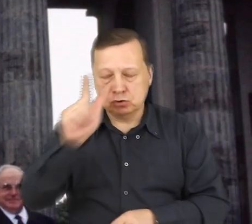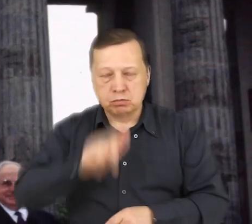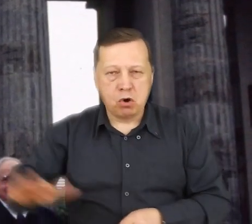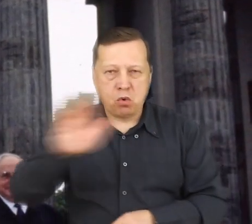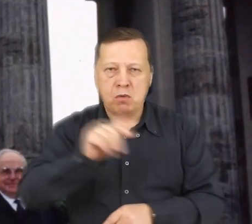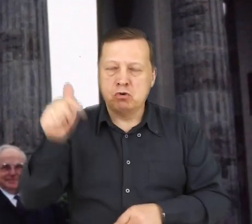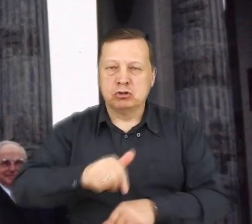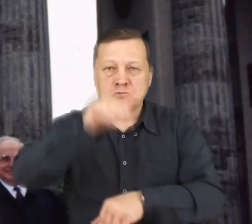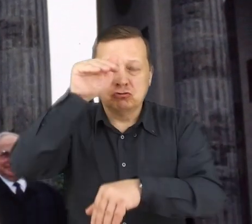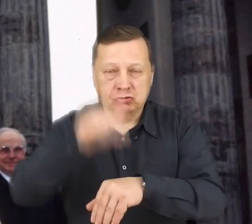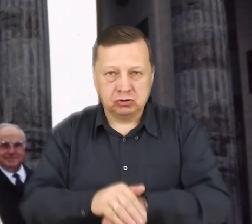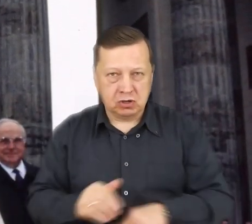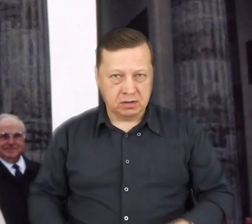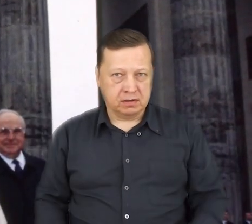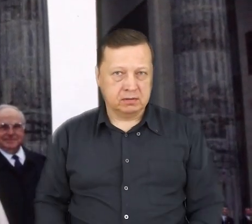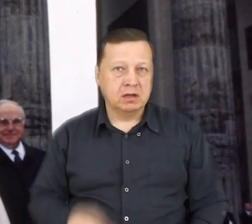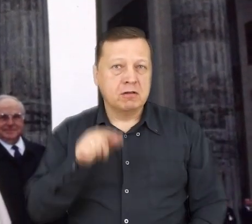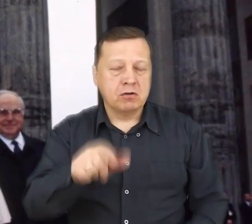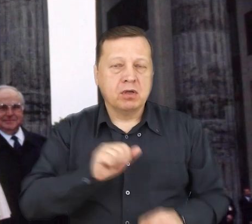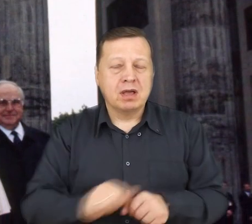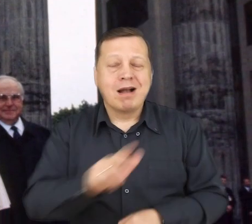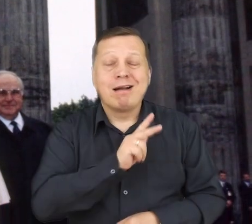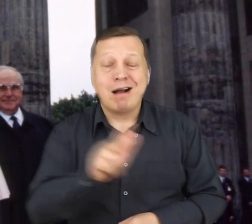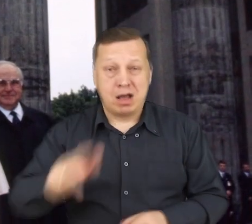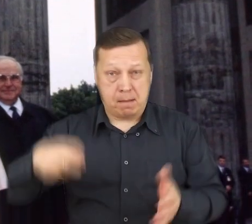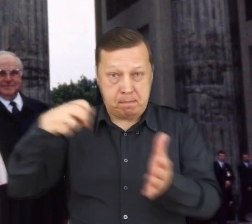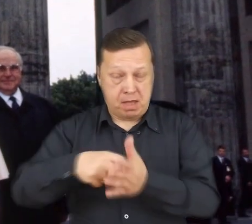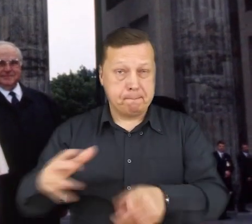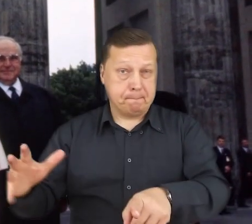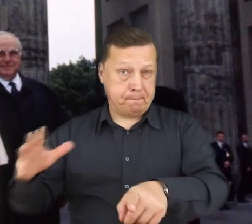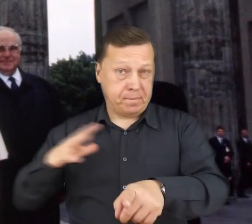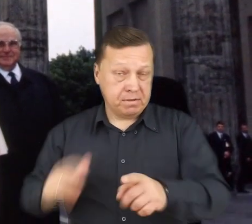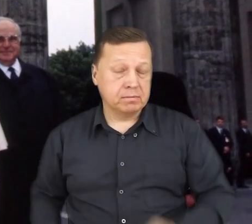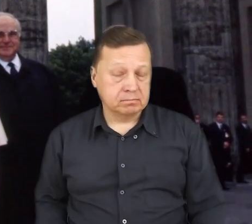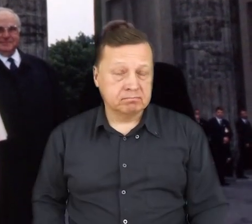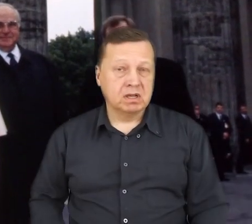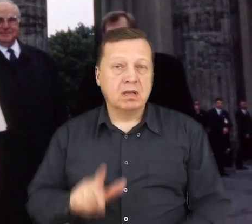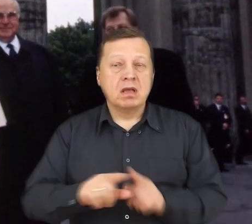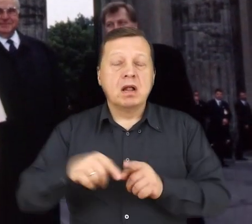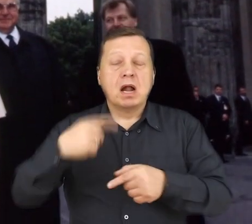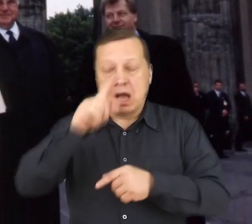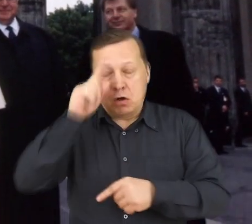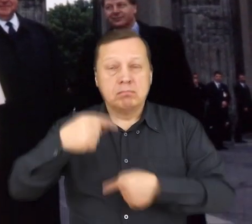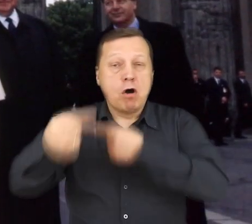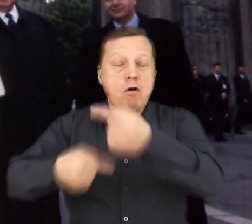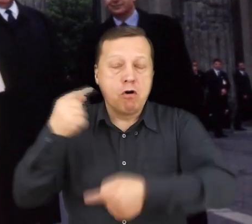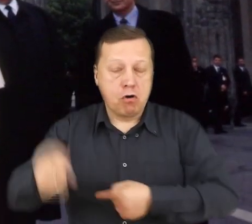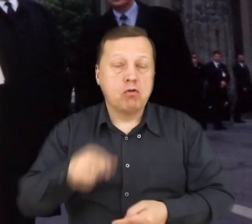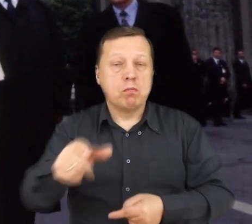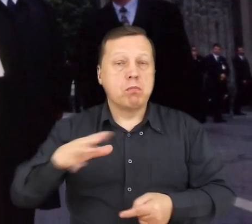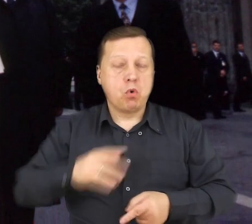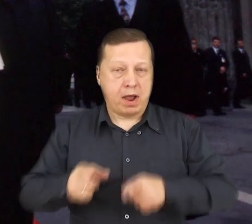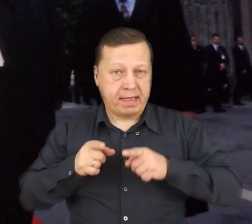wewnątrz każdego społeczeństwa, stanowiło wyznacznik każdej pielgrzymki, a dla potomnych wytyczało